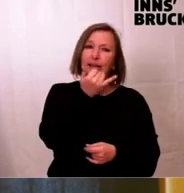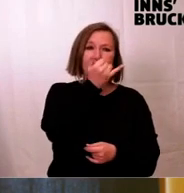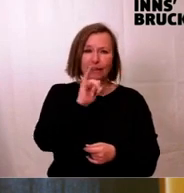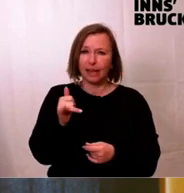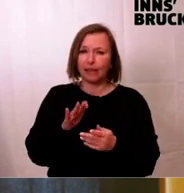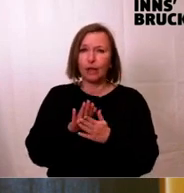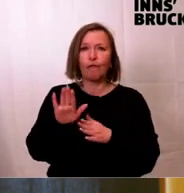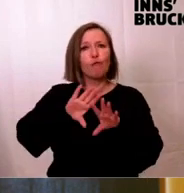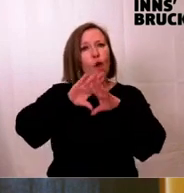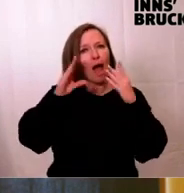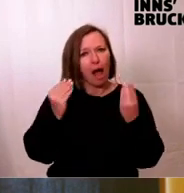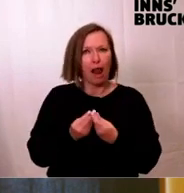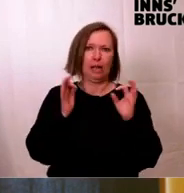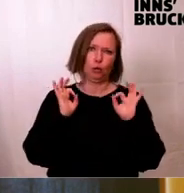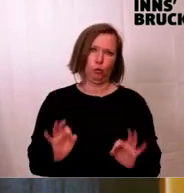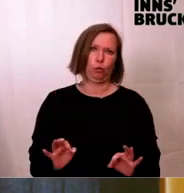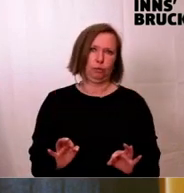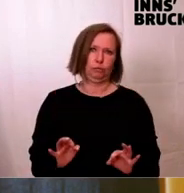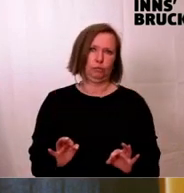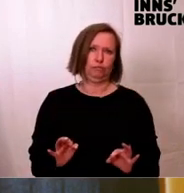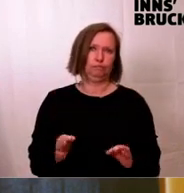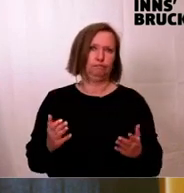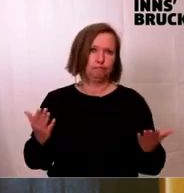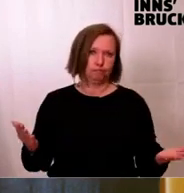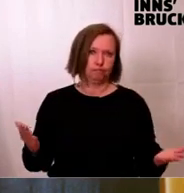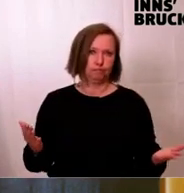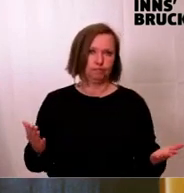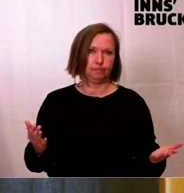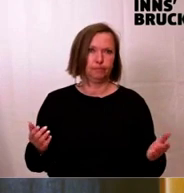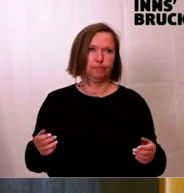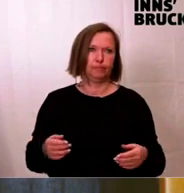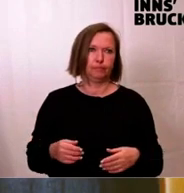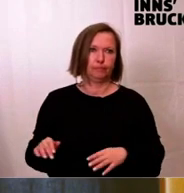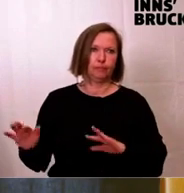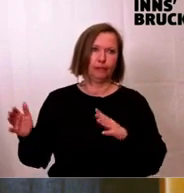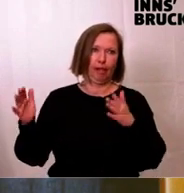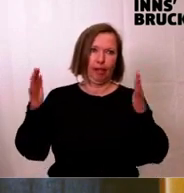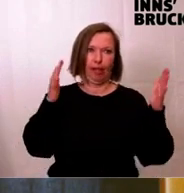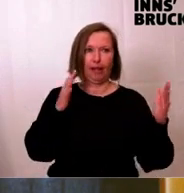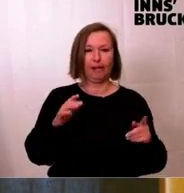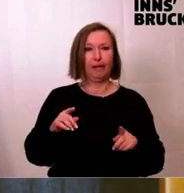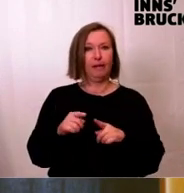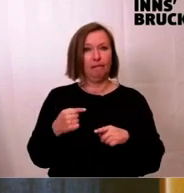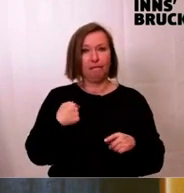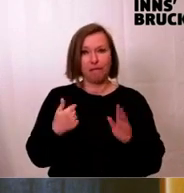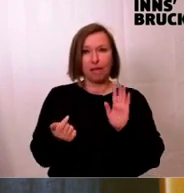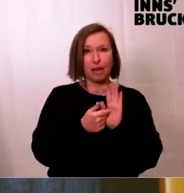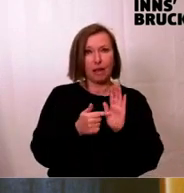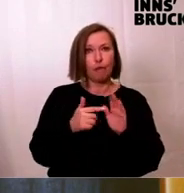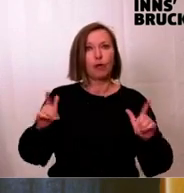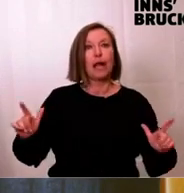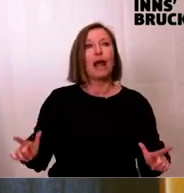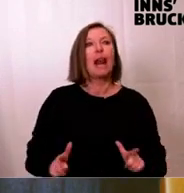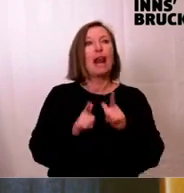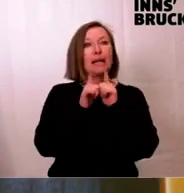alles geeignet. Ich hatte jetzt noch ein Sachen. Wir haben ein leistbares Wohnen gefordert und du hast